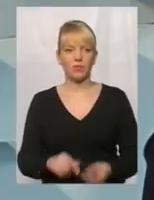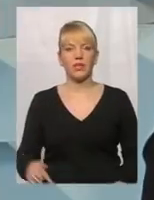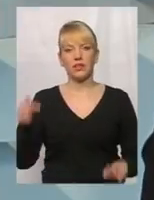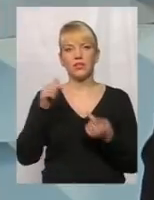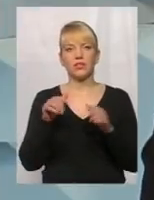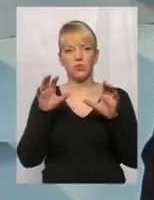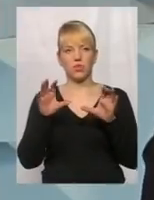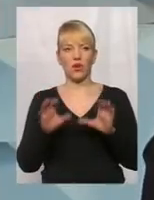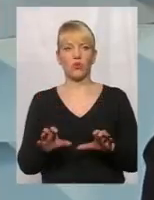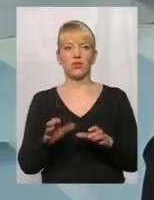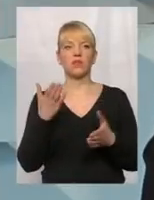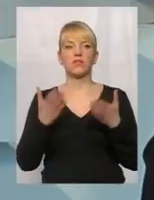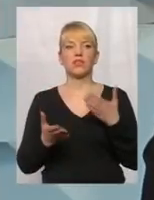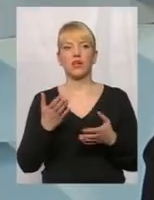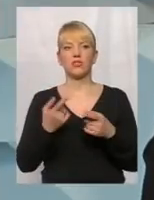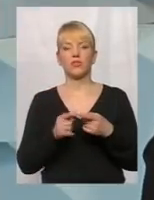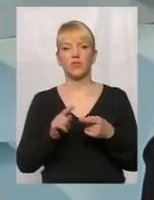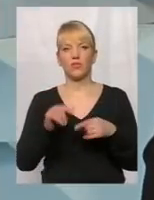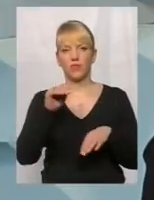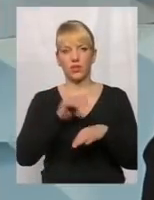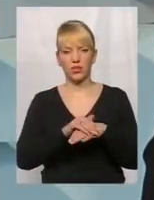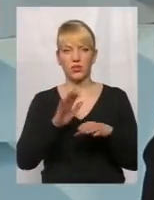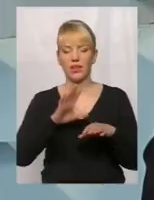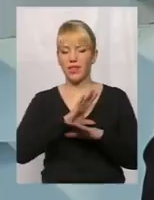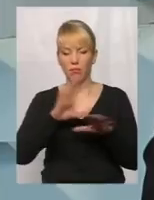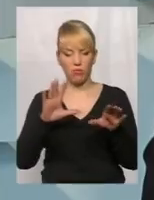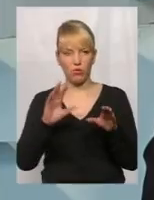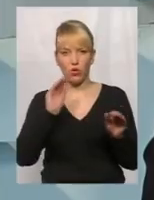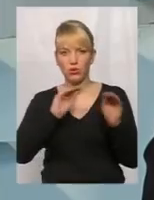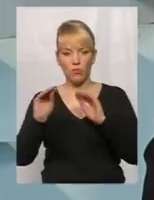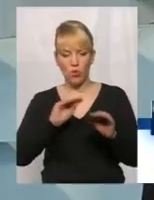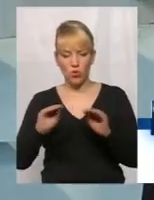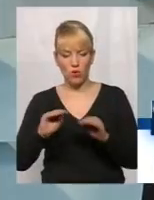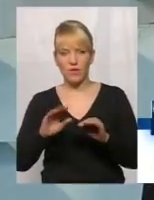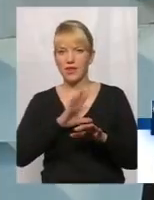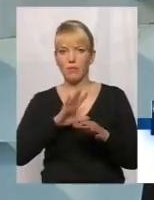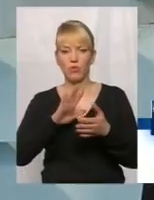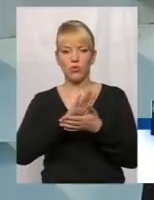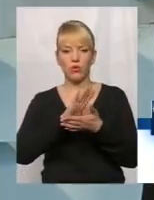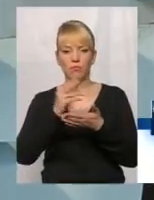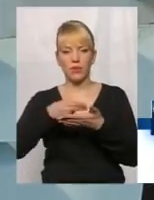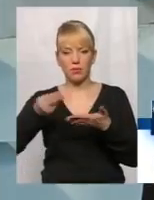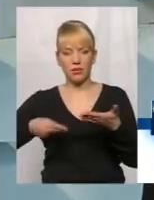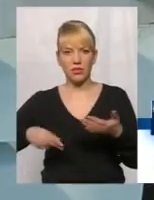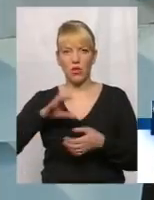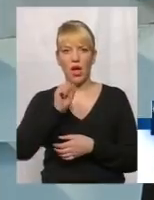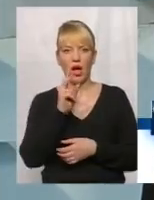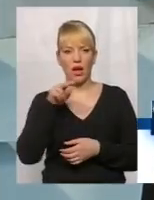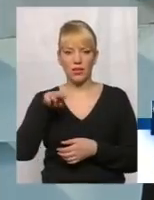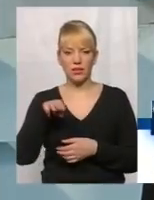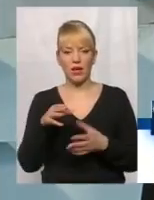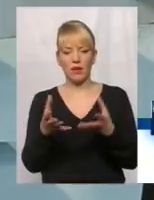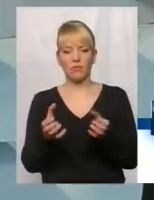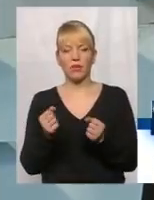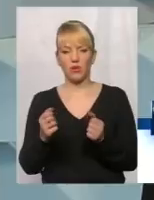чинного законодавства, якщо воно ще фактично не було змонтовано, ну і не було підписано акту прийому-передачі. Тобто, якщо воно не